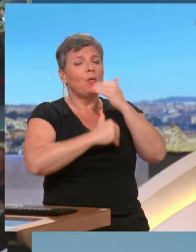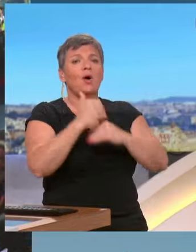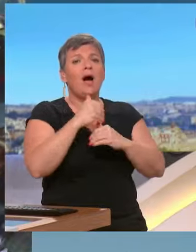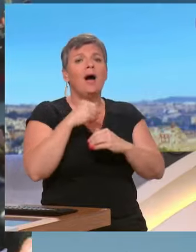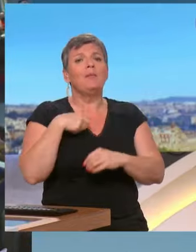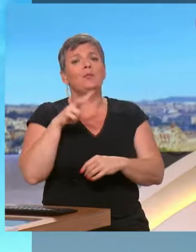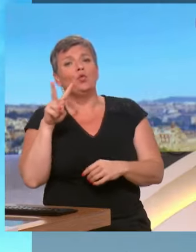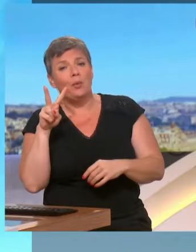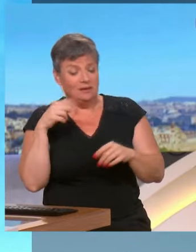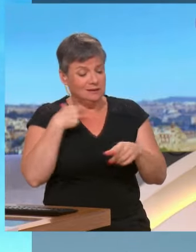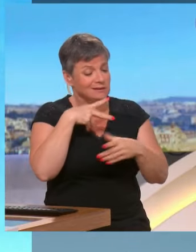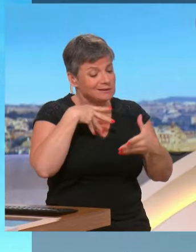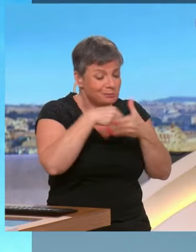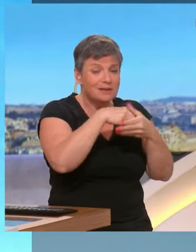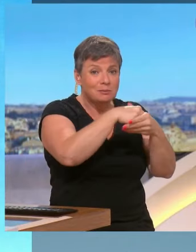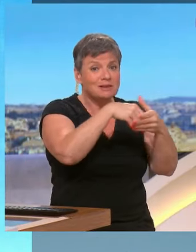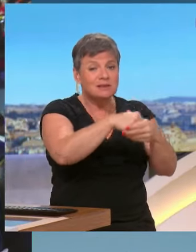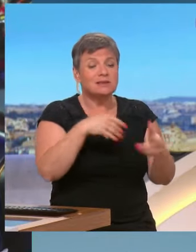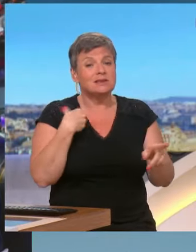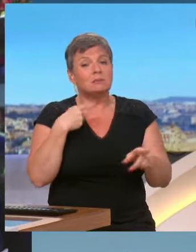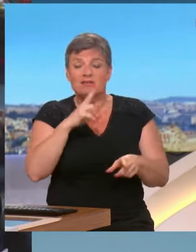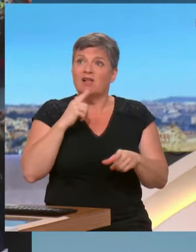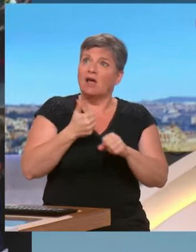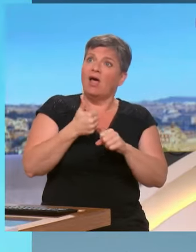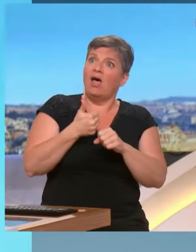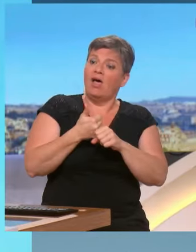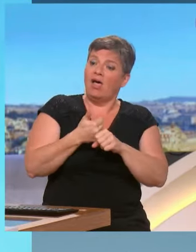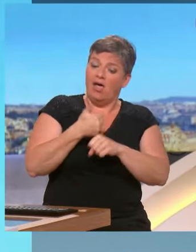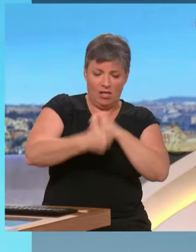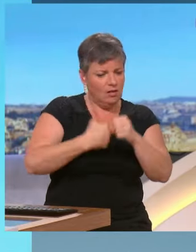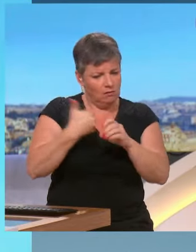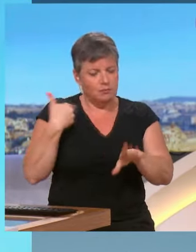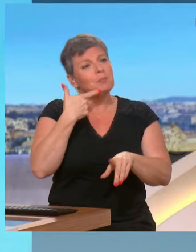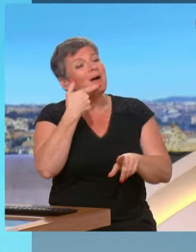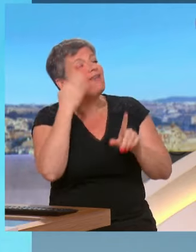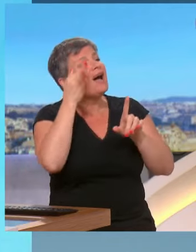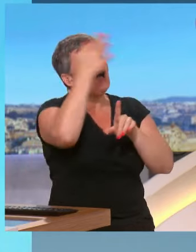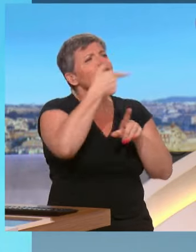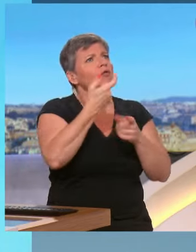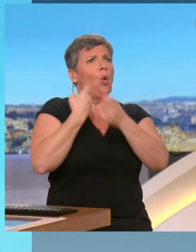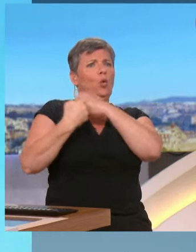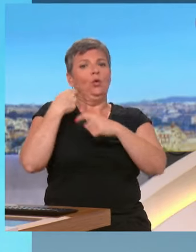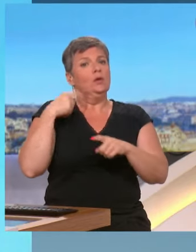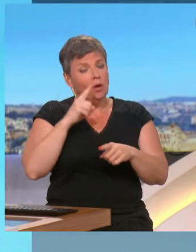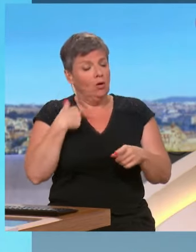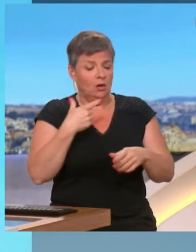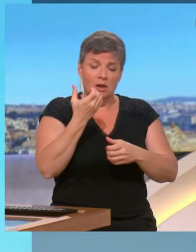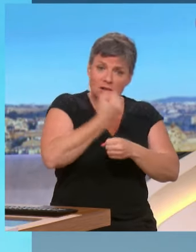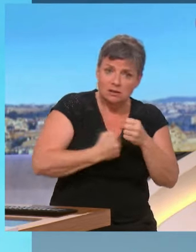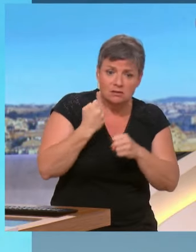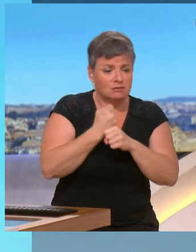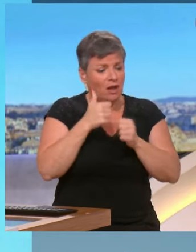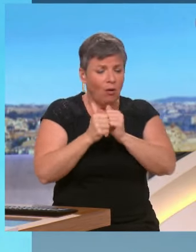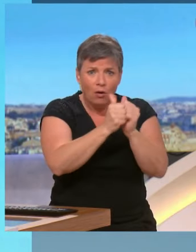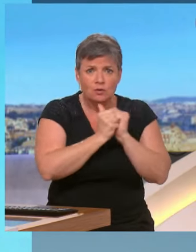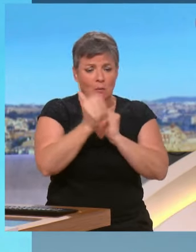– Mais là, c'est l'avenir, on parle de l'avenir. – Mais c'était il y a à peine un an, nous avons élu 151 députés sur un programme commun, dont un chapitre commun sur les